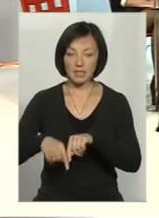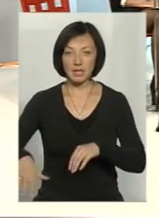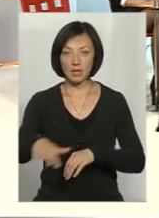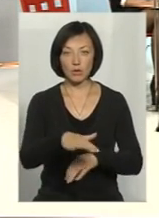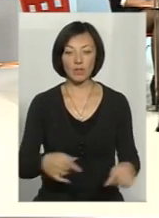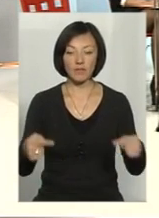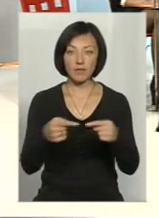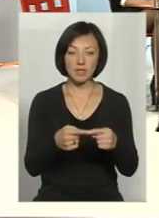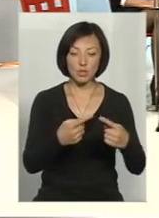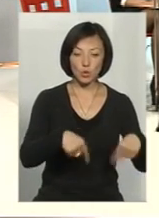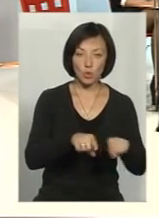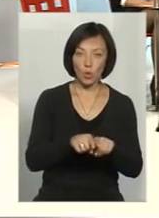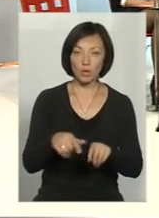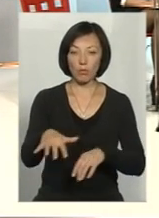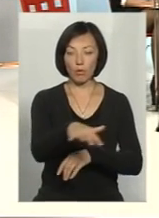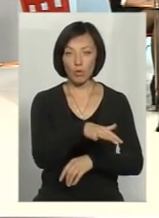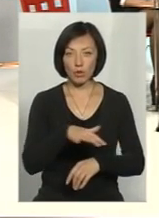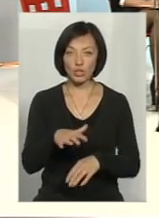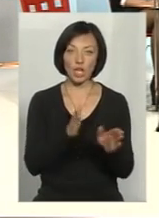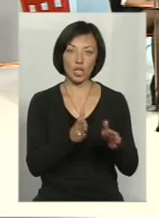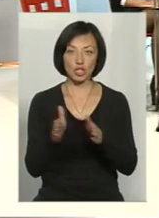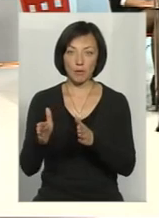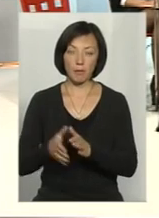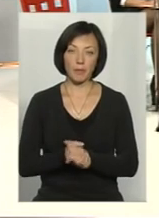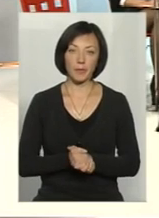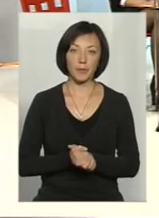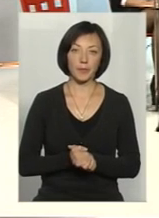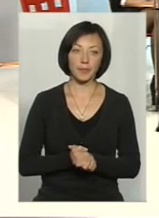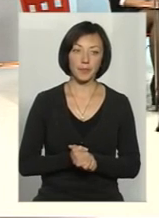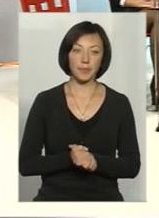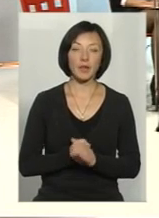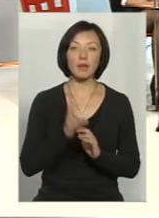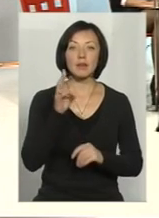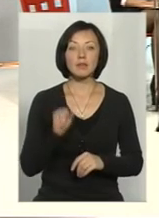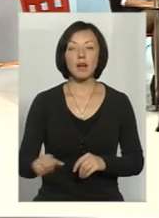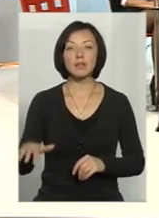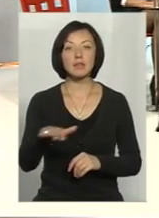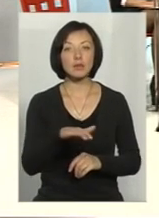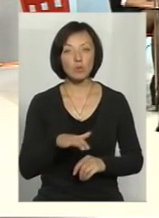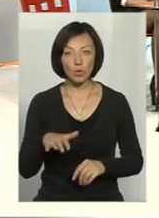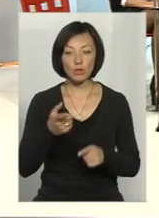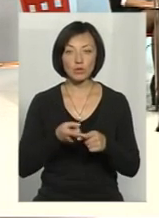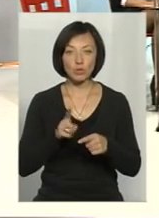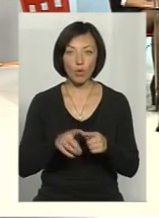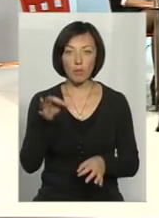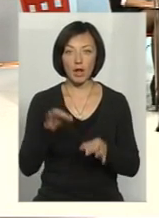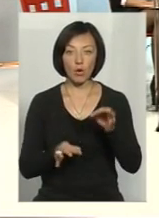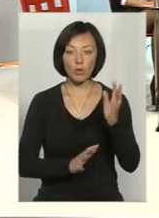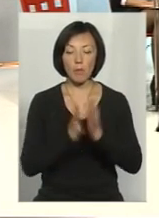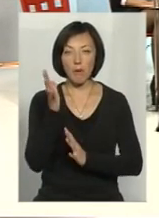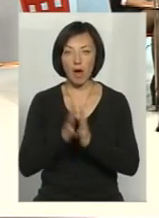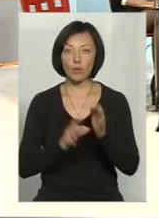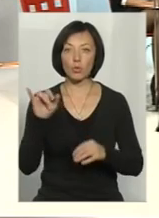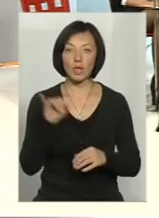визначені зони, їхні площі та режим. На території і цього природного парку,